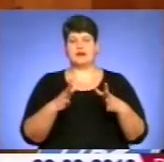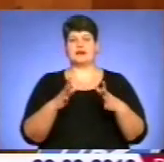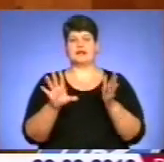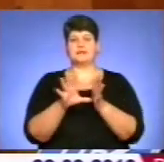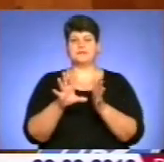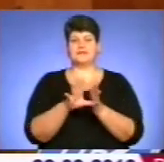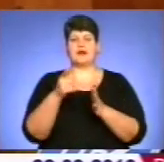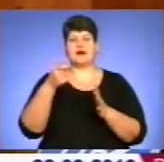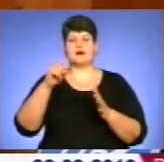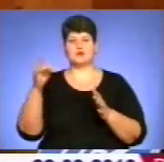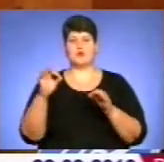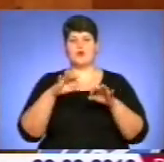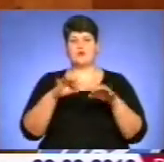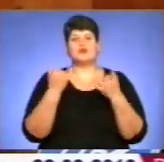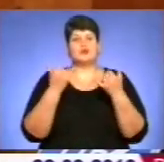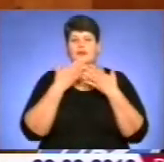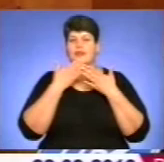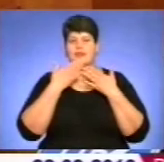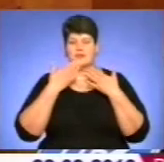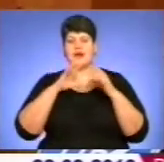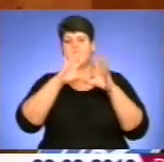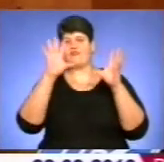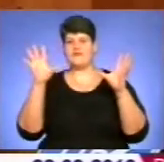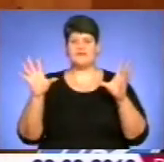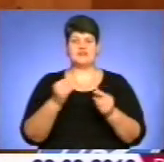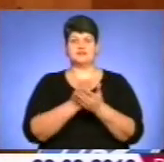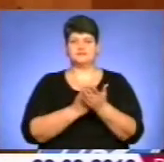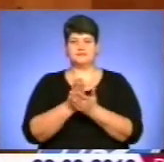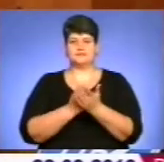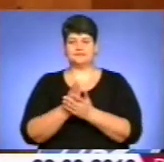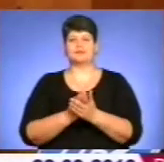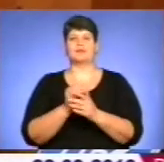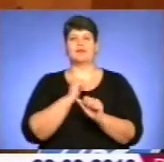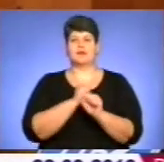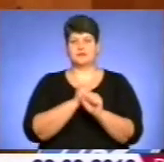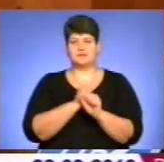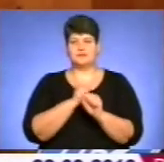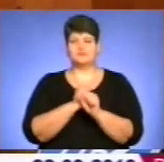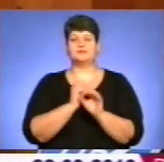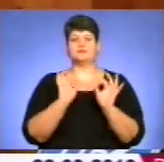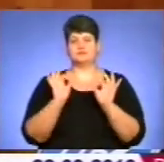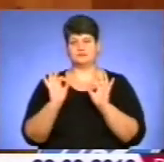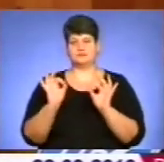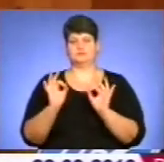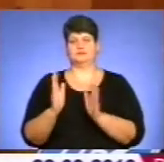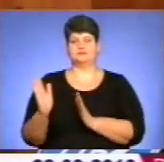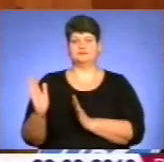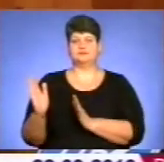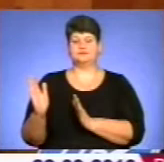газопроводах, водогонах на сьогодні немає. Вся інфраструктура облиці функціонує в звичайному режимі.